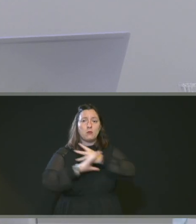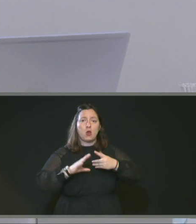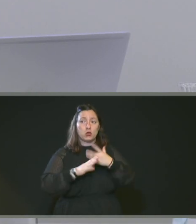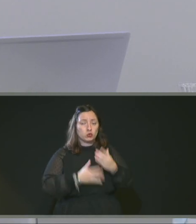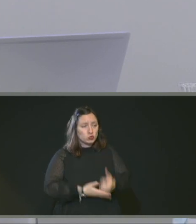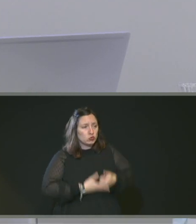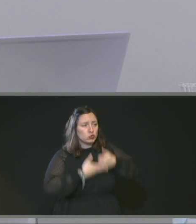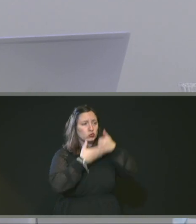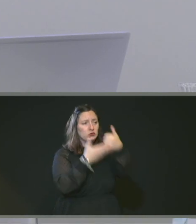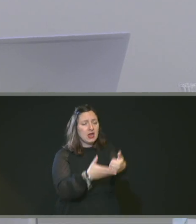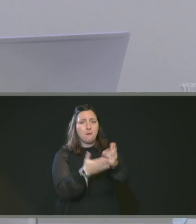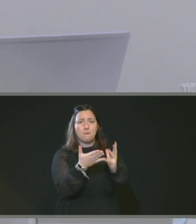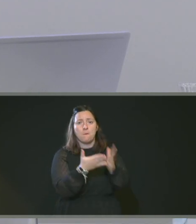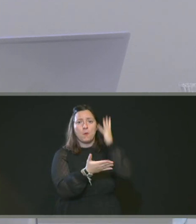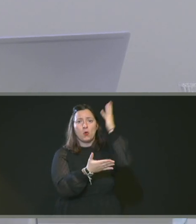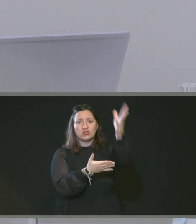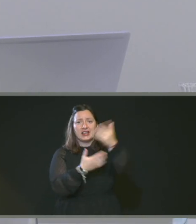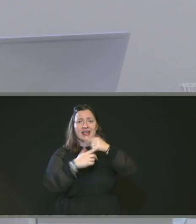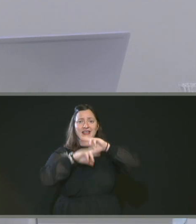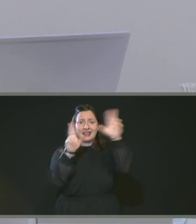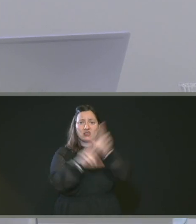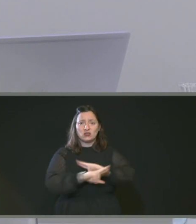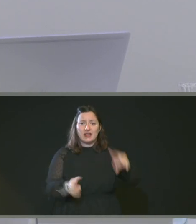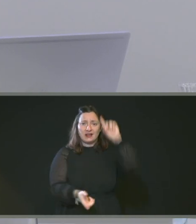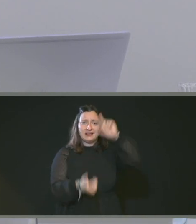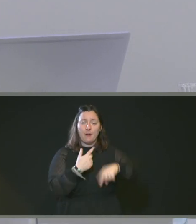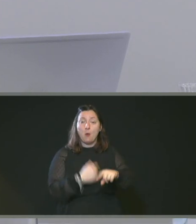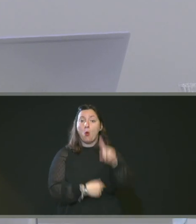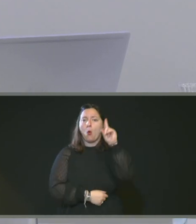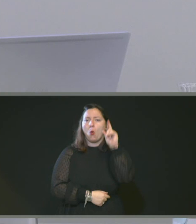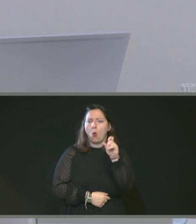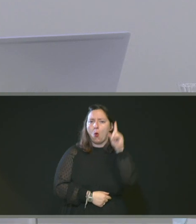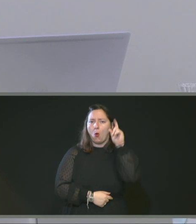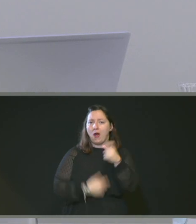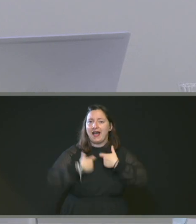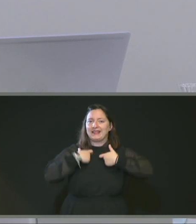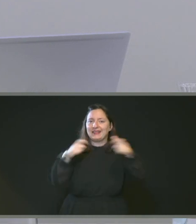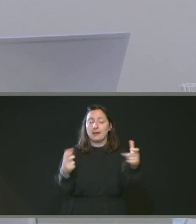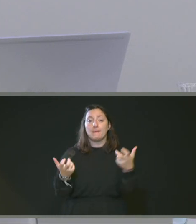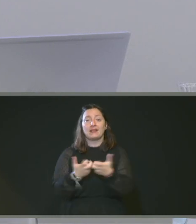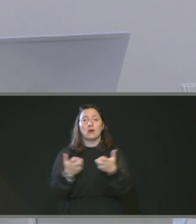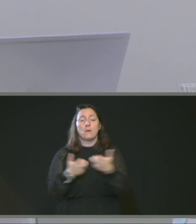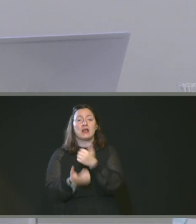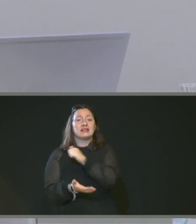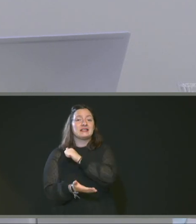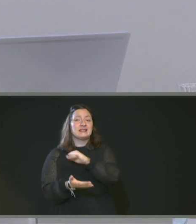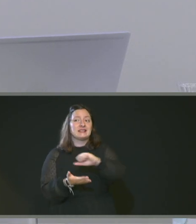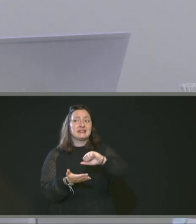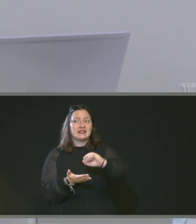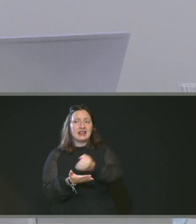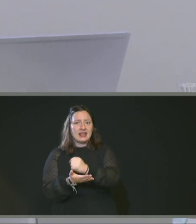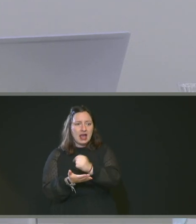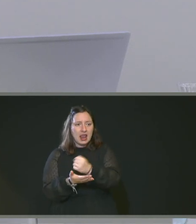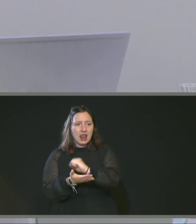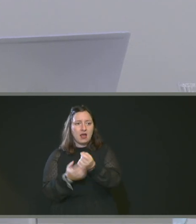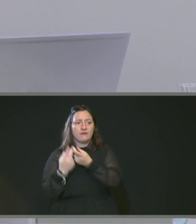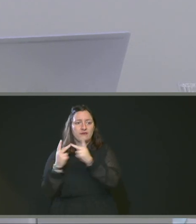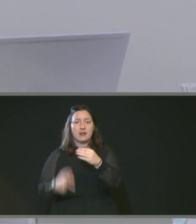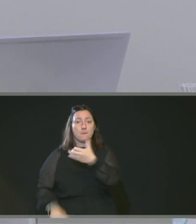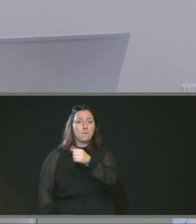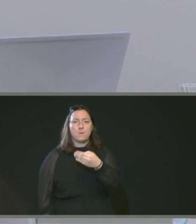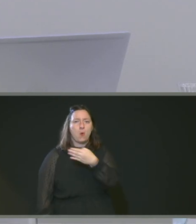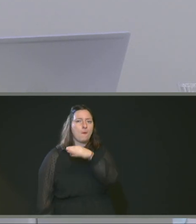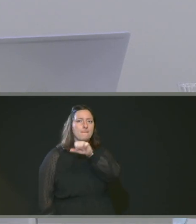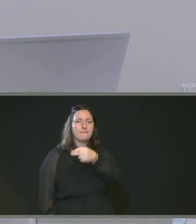projets internationaux d'accès à l'eau et à l'essainissement. Au Sénégal, la commune de Moudéry compte 13 000 habitants. En plus de problèmes de